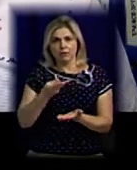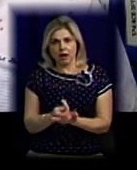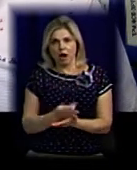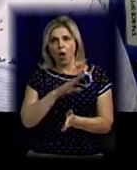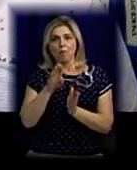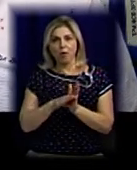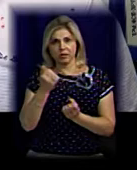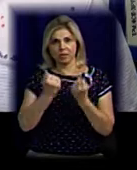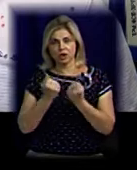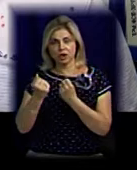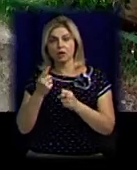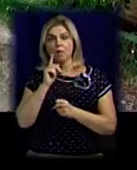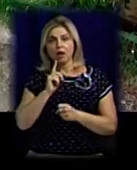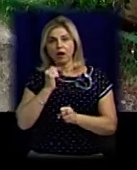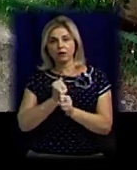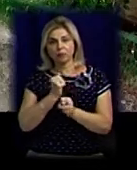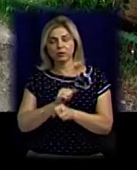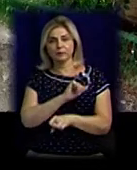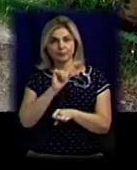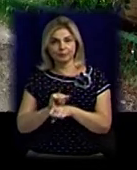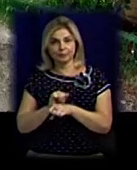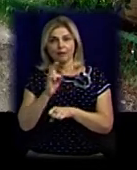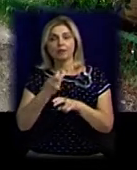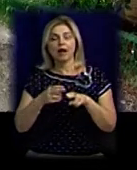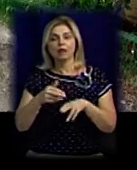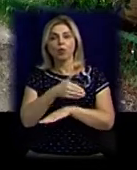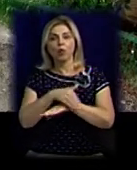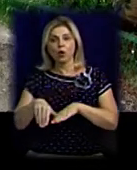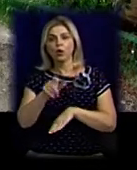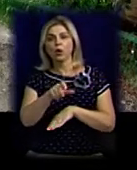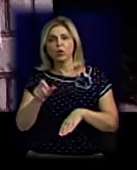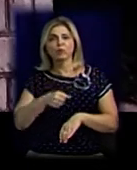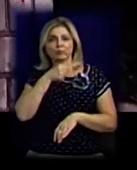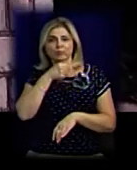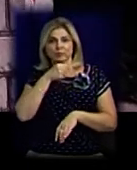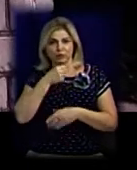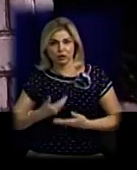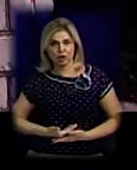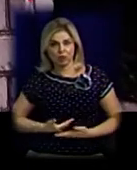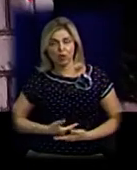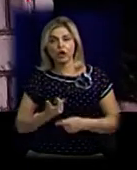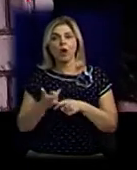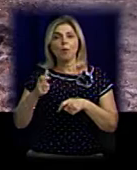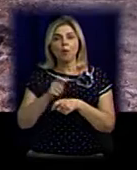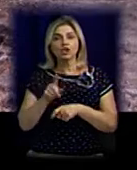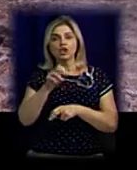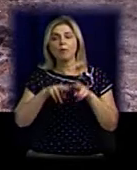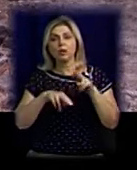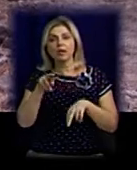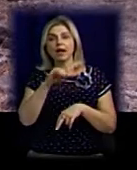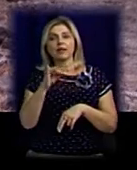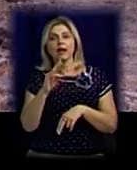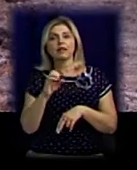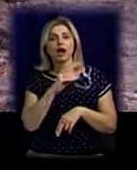роботи поки що призупинили. На цій вулиці живуть здебільшого люди похилого віку. Більшість за будівництво дренажної системи.